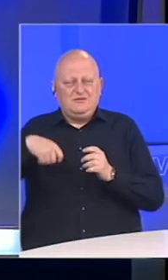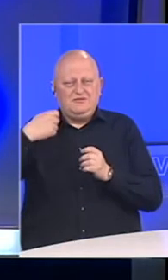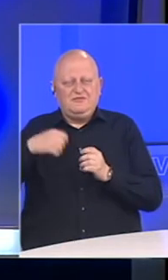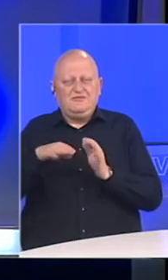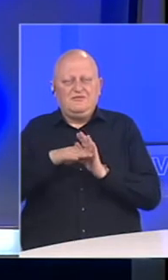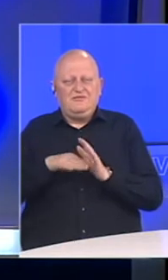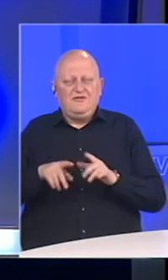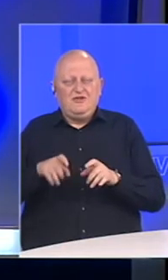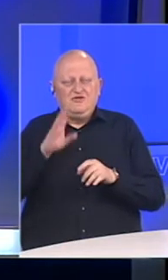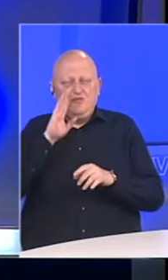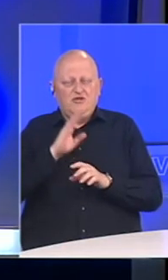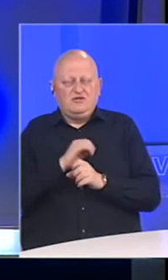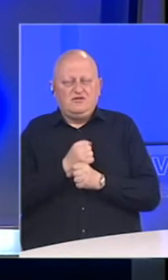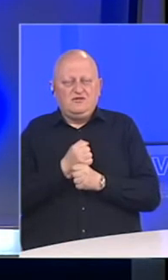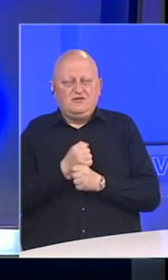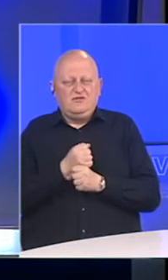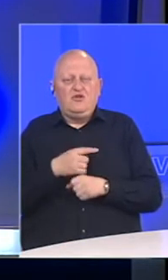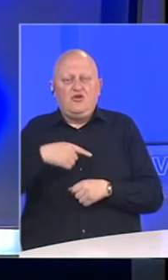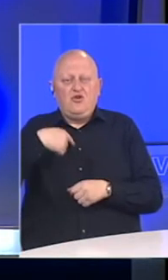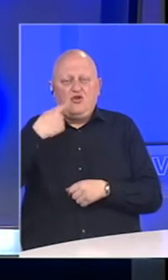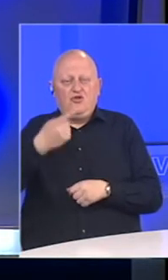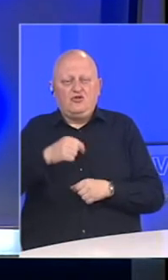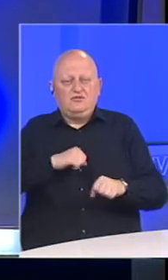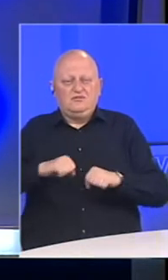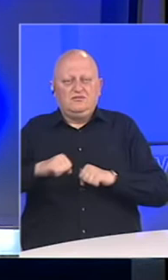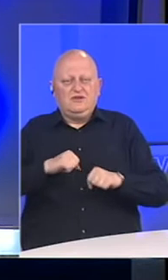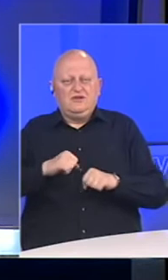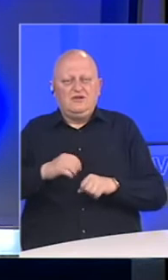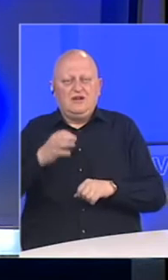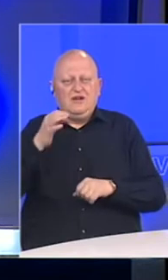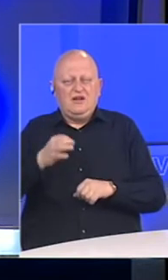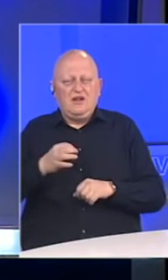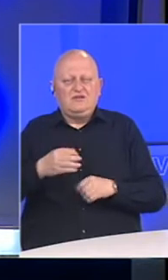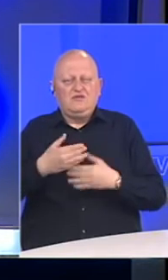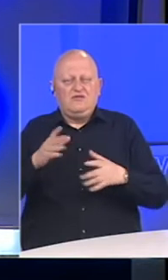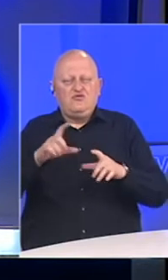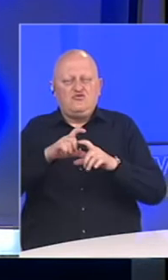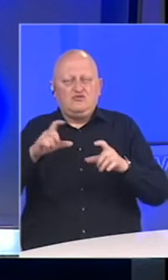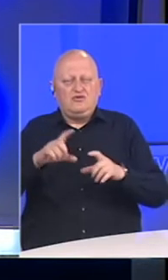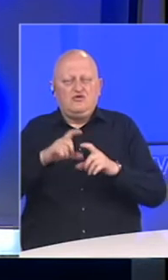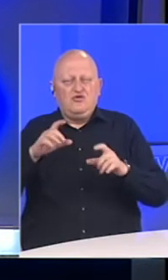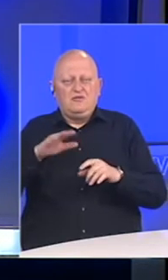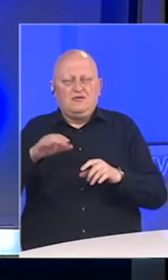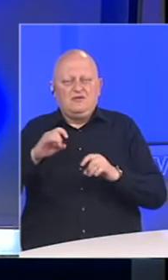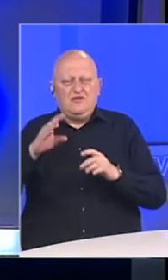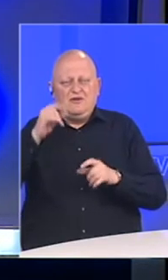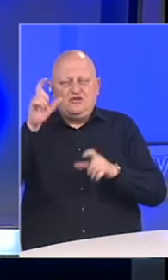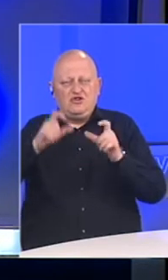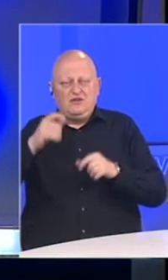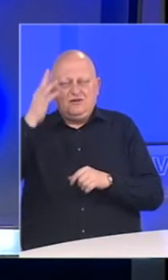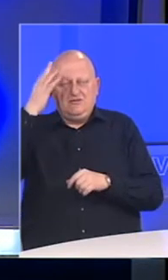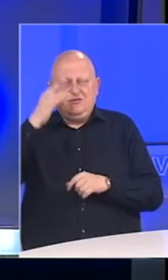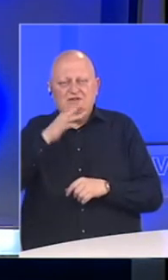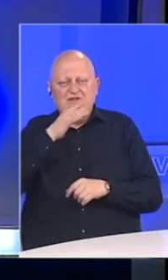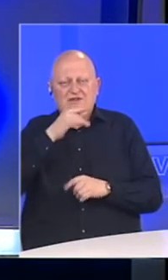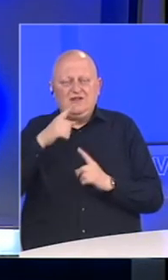koronavirusu u Bosni i Hercegovini govorio je direktor kantonalne javne ustanove Dom za djecu bez roditeljskog staranja